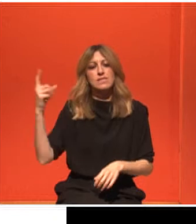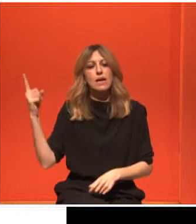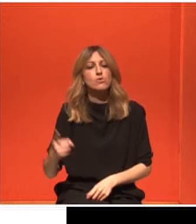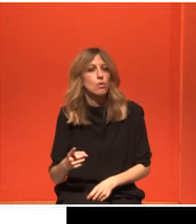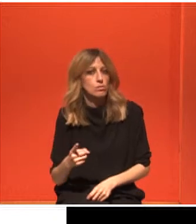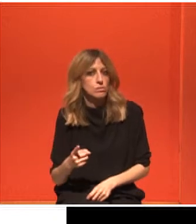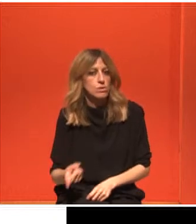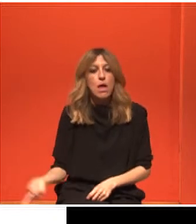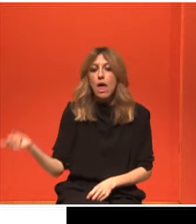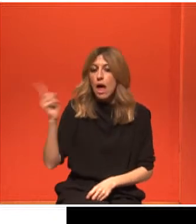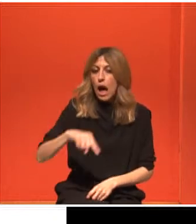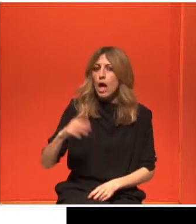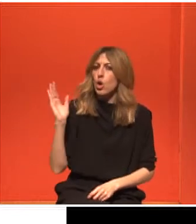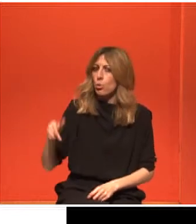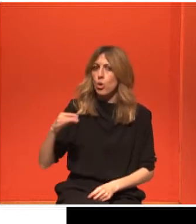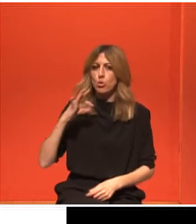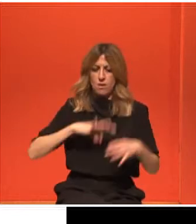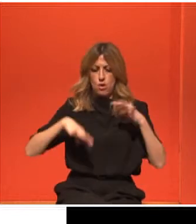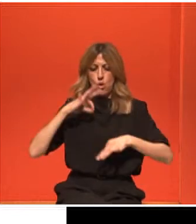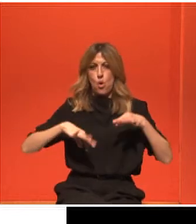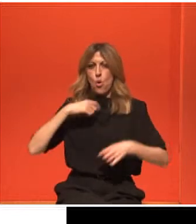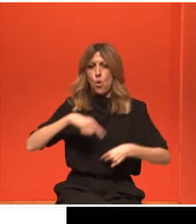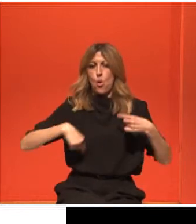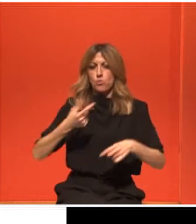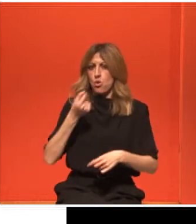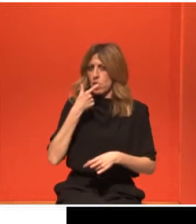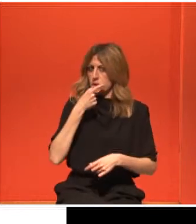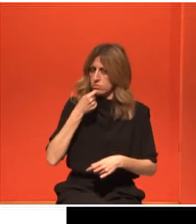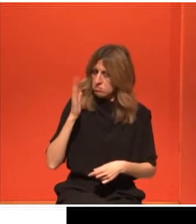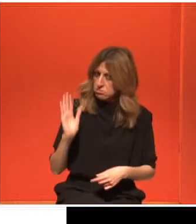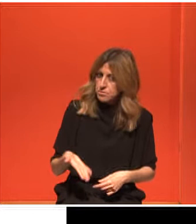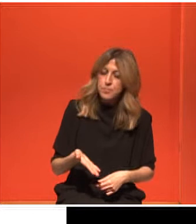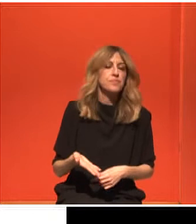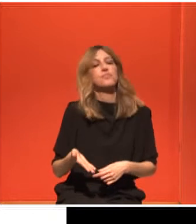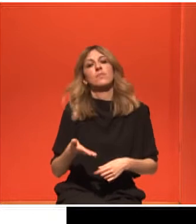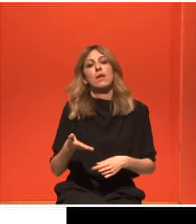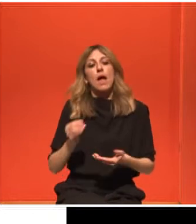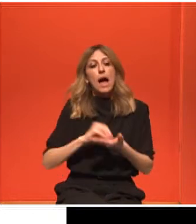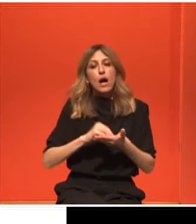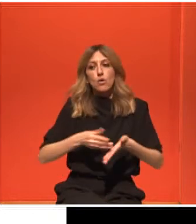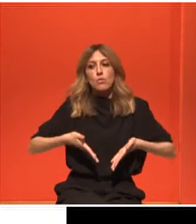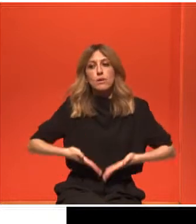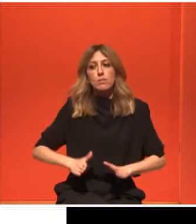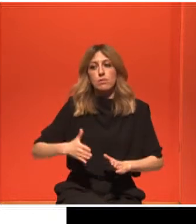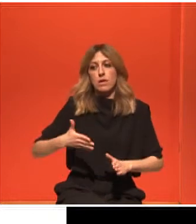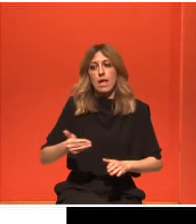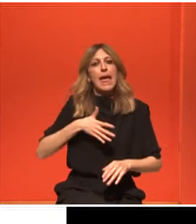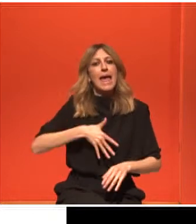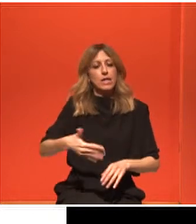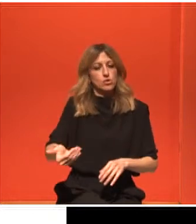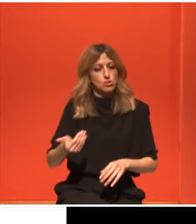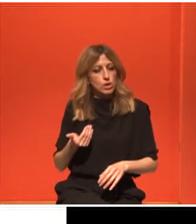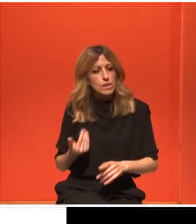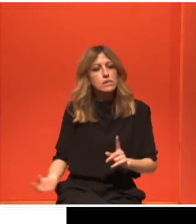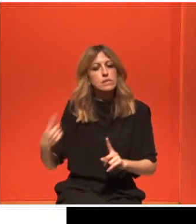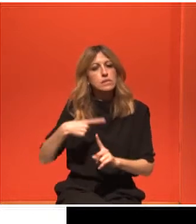Να κάνουμε την πρώτη μας κύηση, αν είναι δυνατόν, σε όσο πιο νέα ηλικία γίνεται. Ο θυλασμός προστατεύει από καρκίνο του μαστού. Και οι συνθήκες του